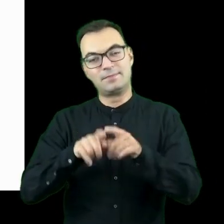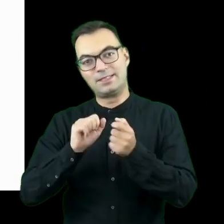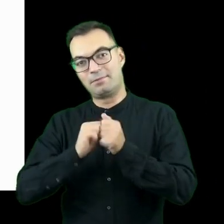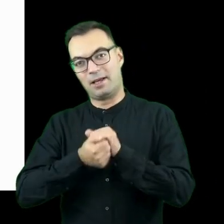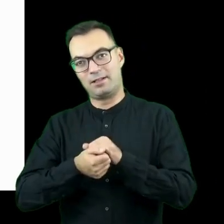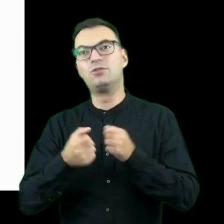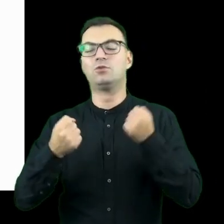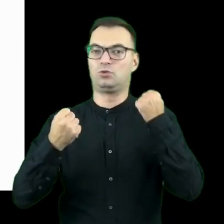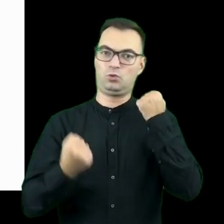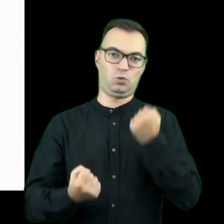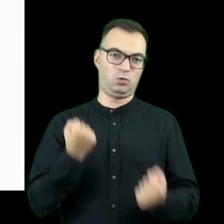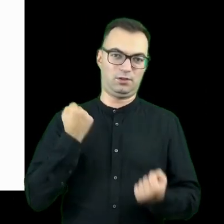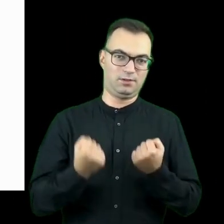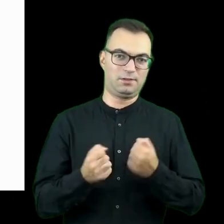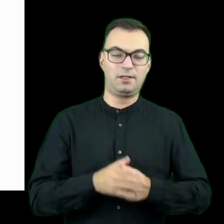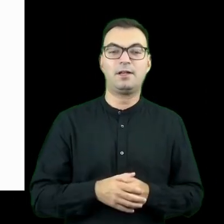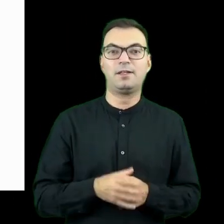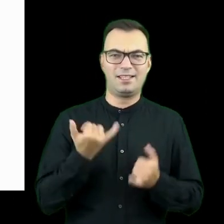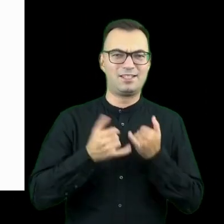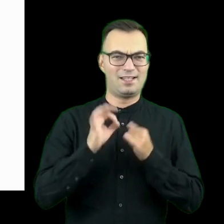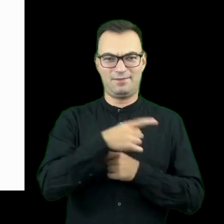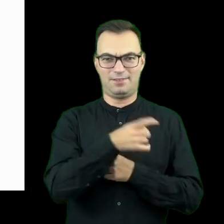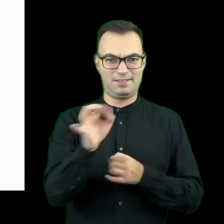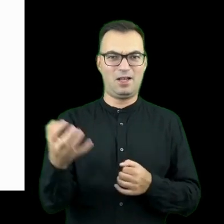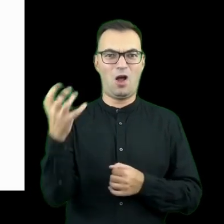ogóle jesteście na tym spotkaniu,